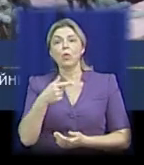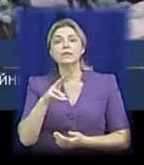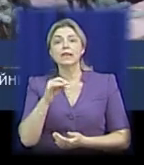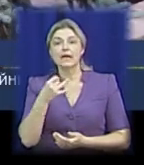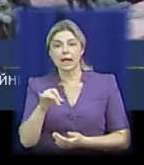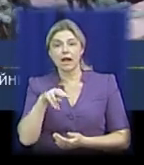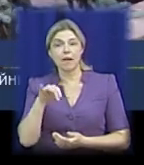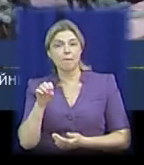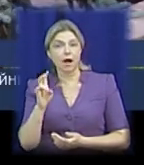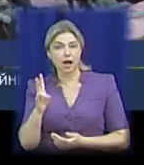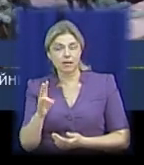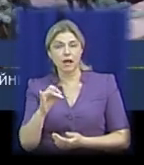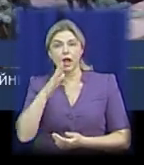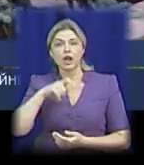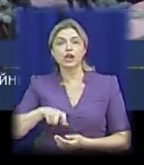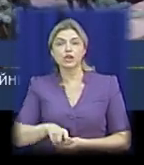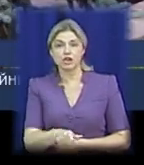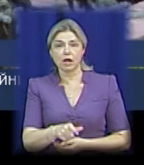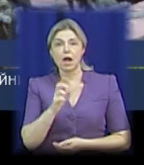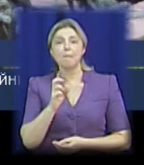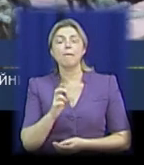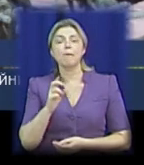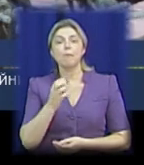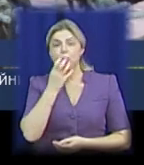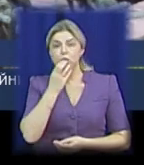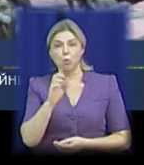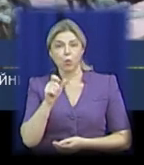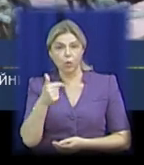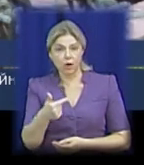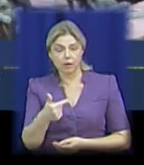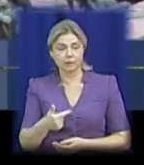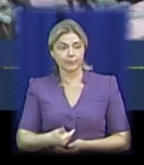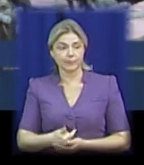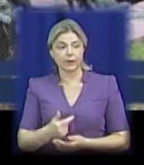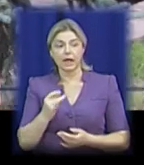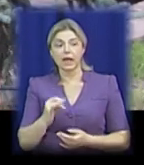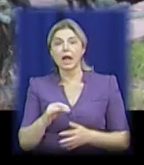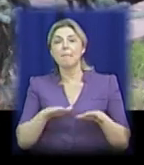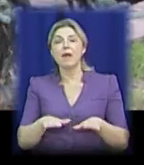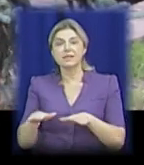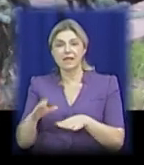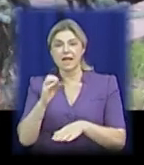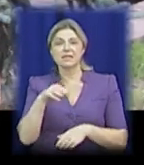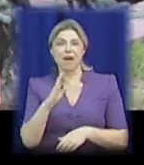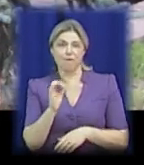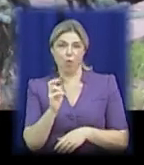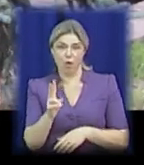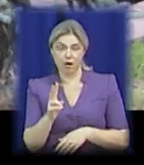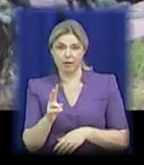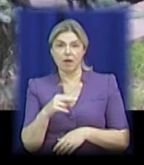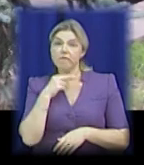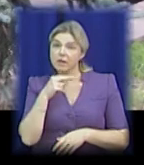і річка Південний Буг та місцеві ставки. Слід